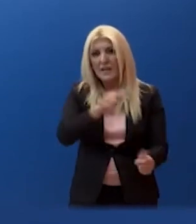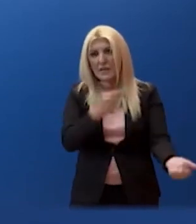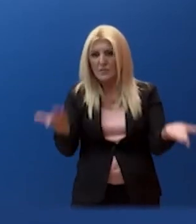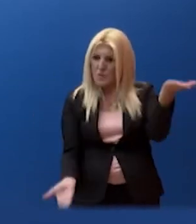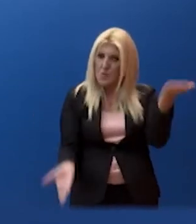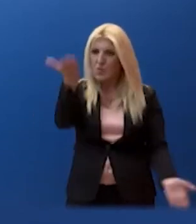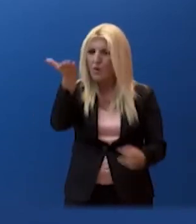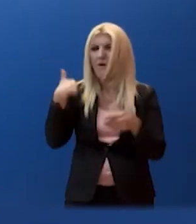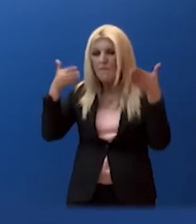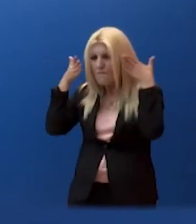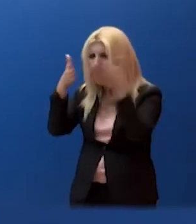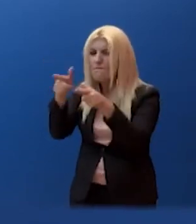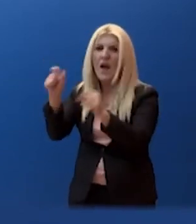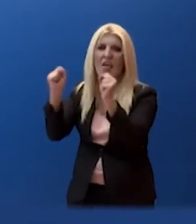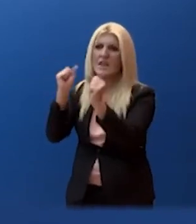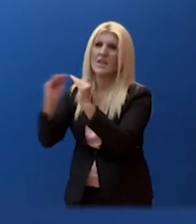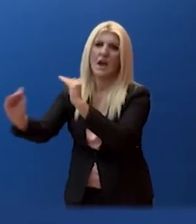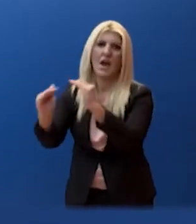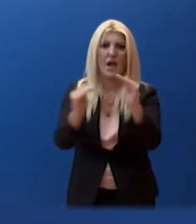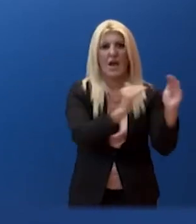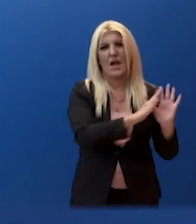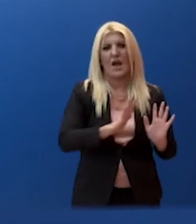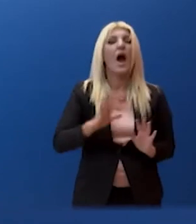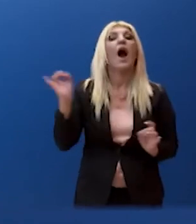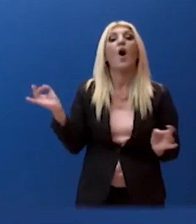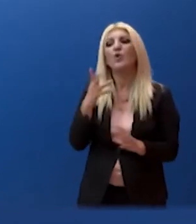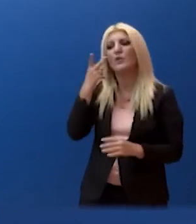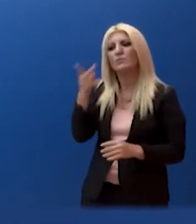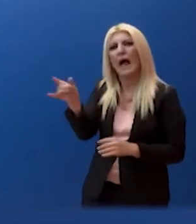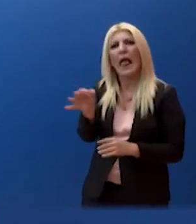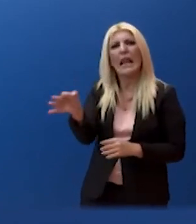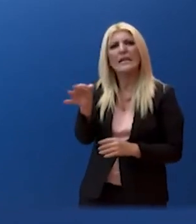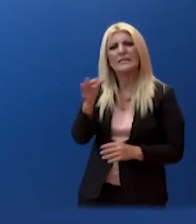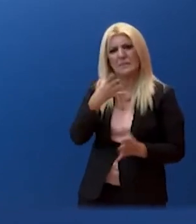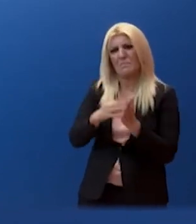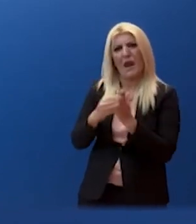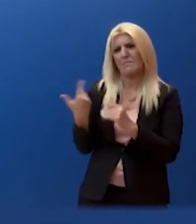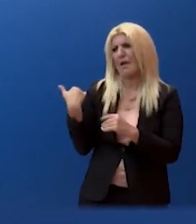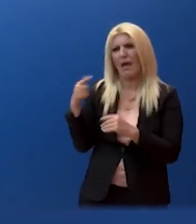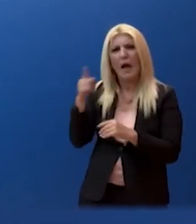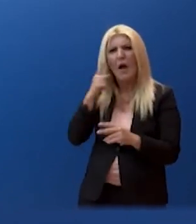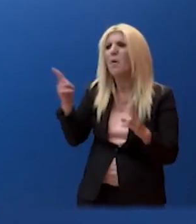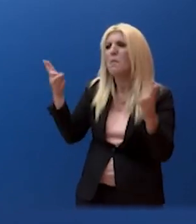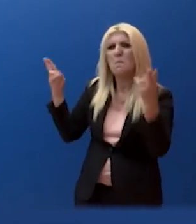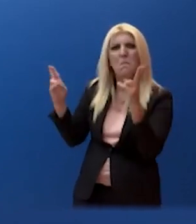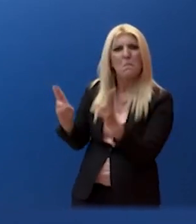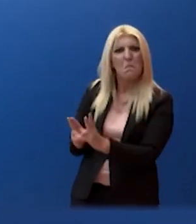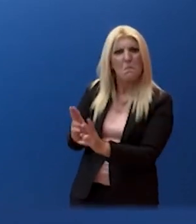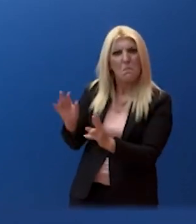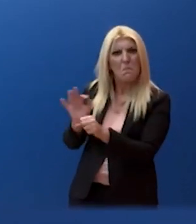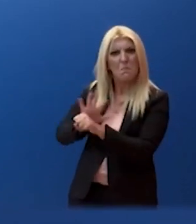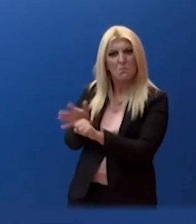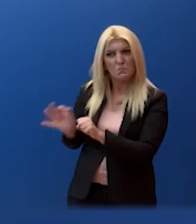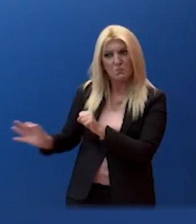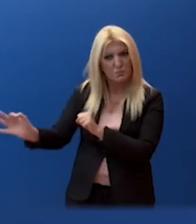μπορεί, όπως έγινε σε κάποια νησιά μας, να αποσύρονται τα έκτακτα μέτρα. Εάν έχουμε επιδίνωση, μπορεί, όπως γίνεται τώρα